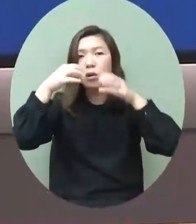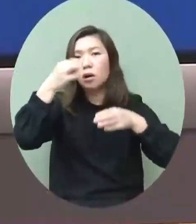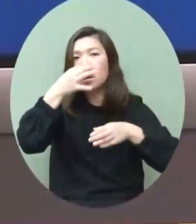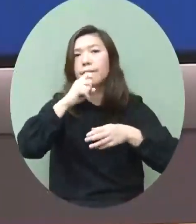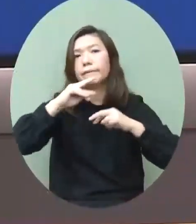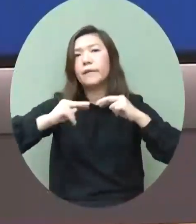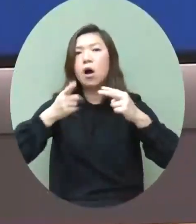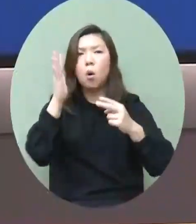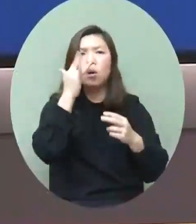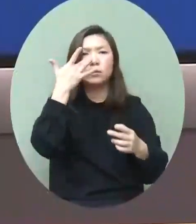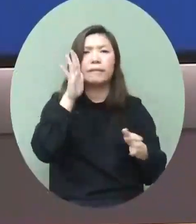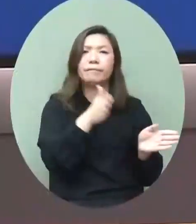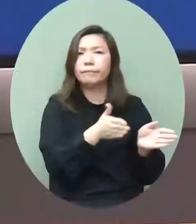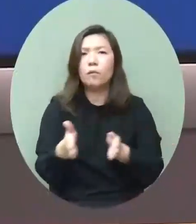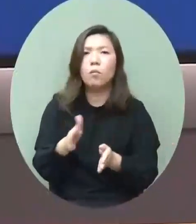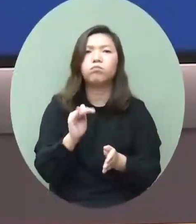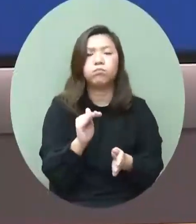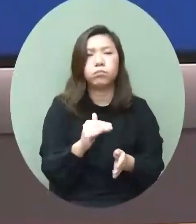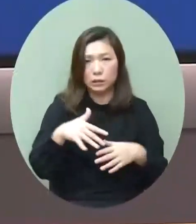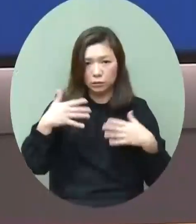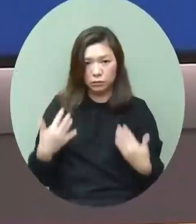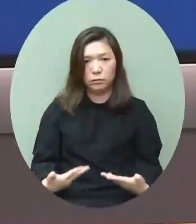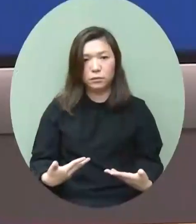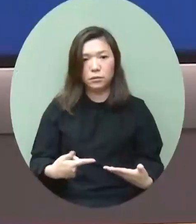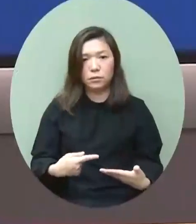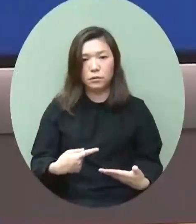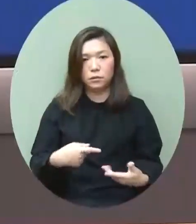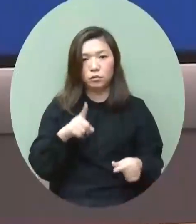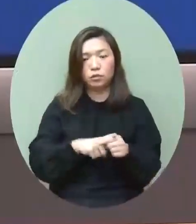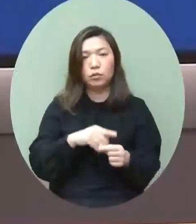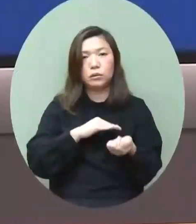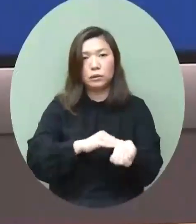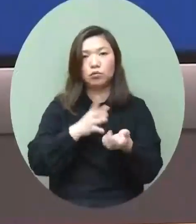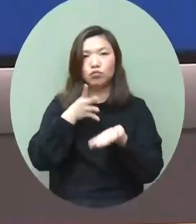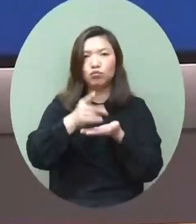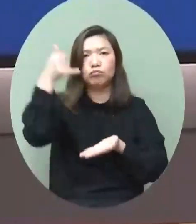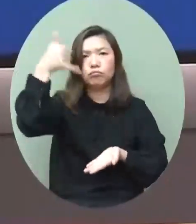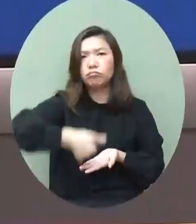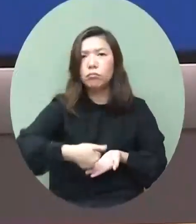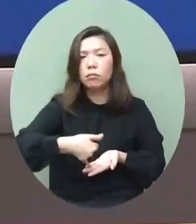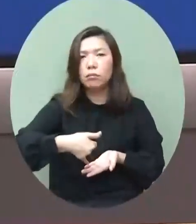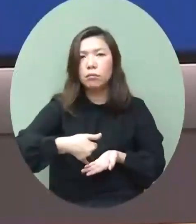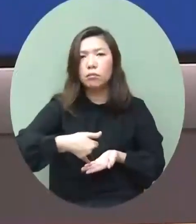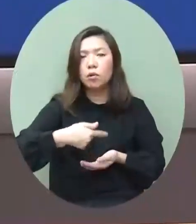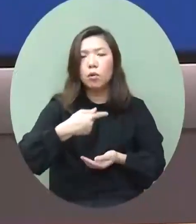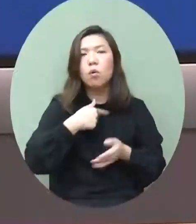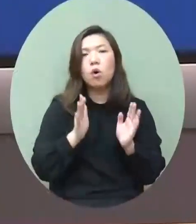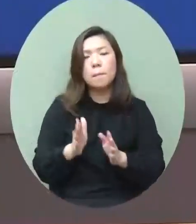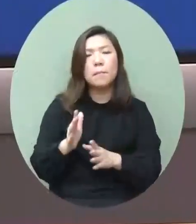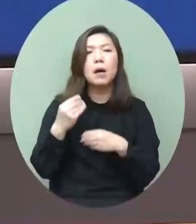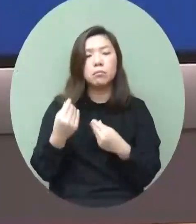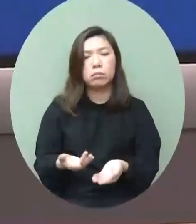一條新的路所以這次的中醫專家來到我們都會安排他